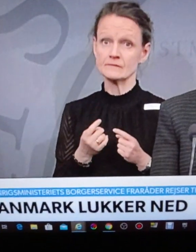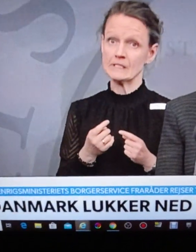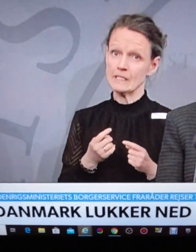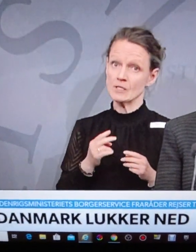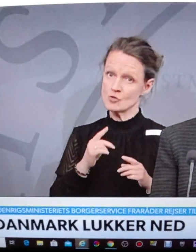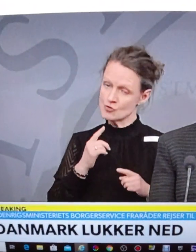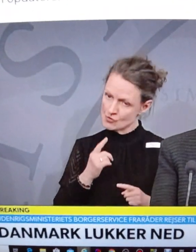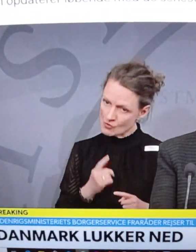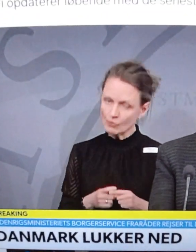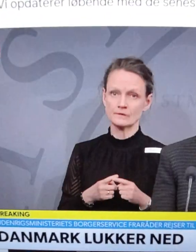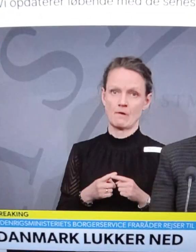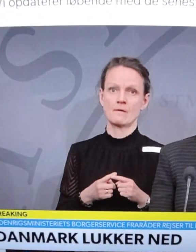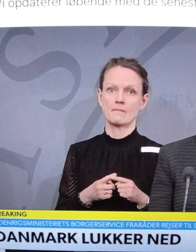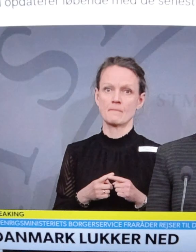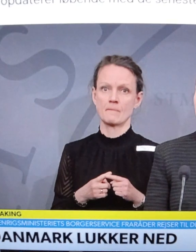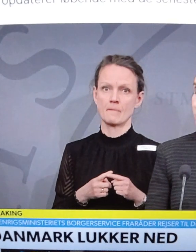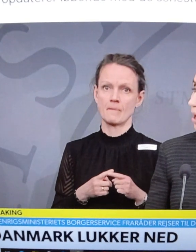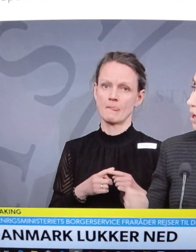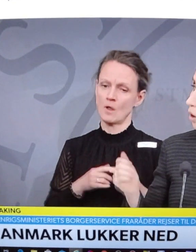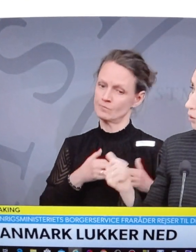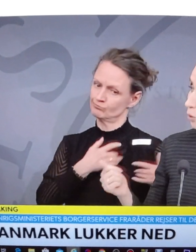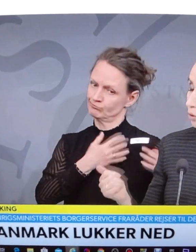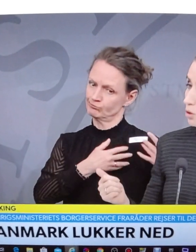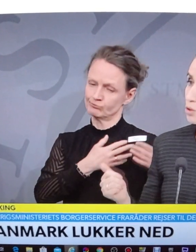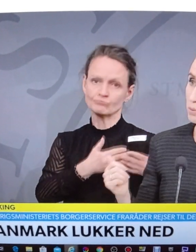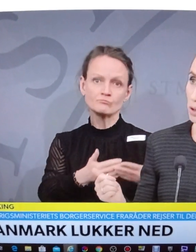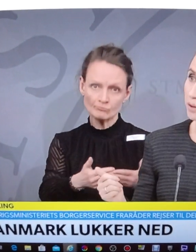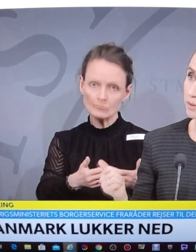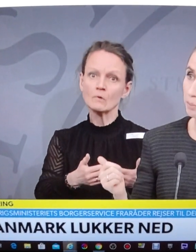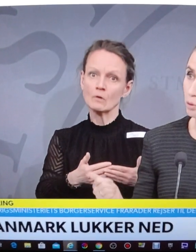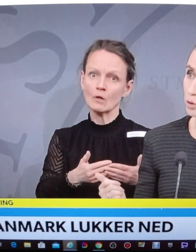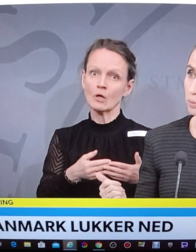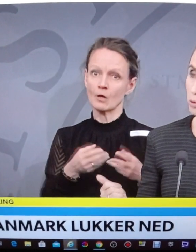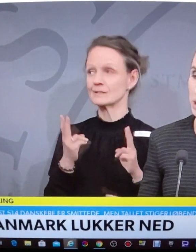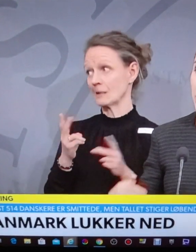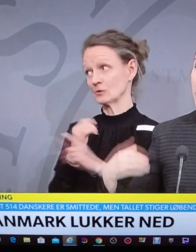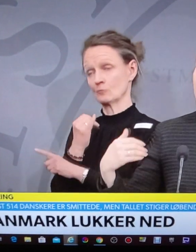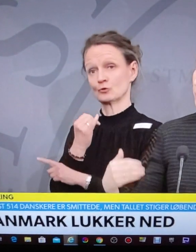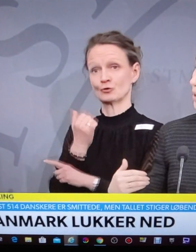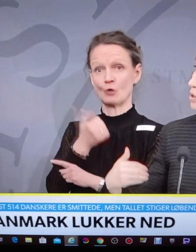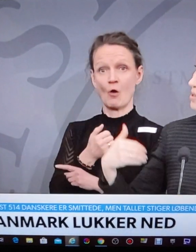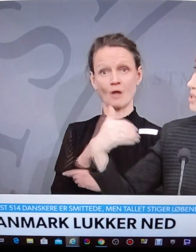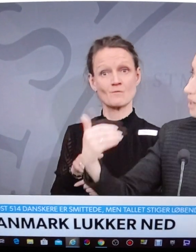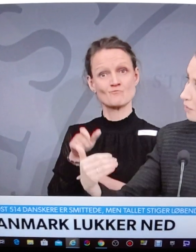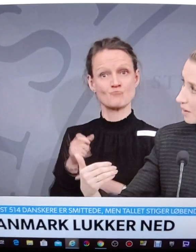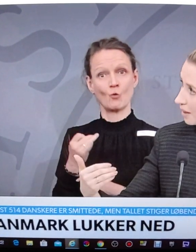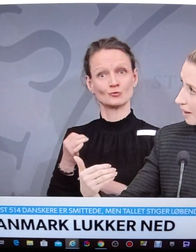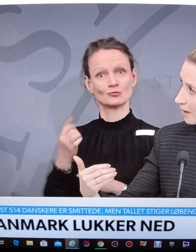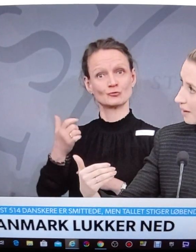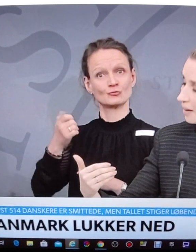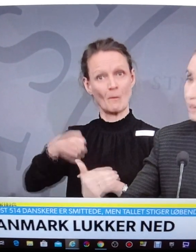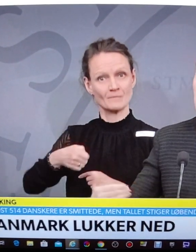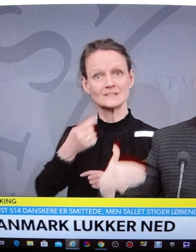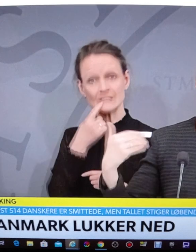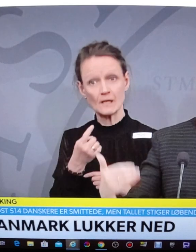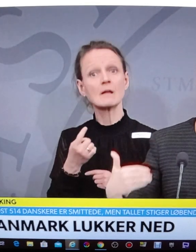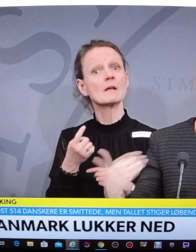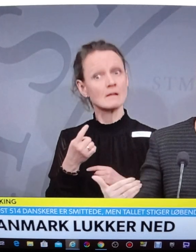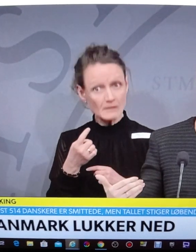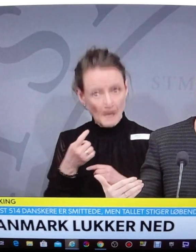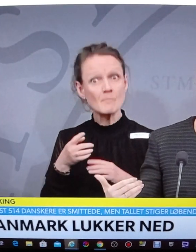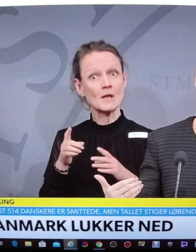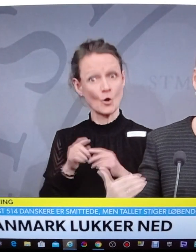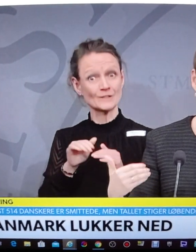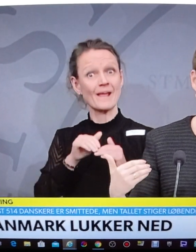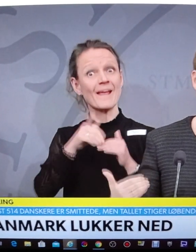af det her, hele vejen igennem. Og i øvrigt også, som Søren Brostrum nu siger, der bliver også en tid efter det her, som kommer til at stille